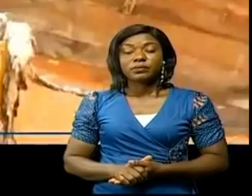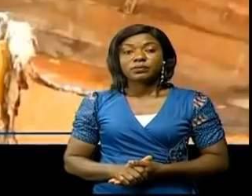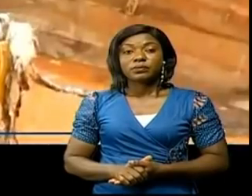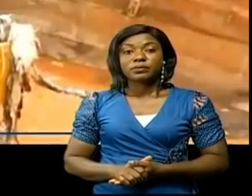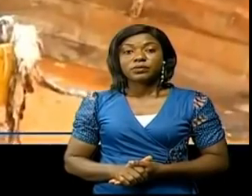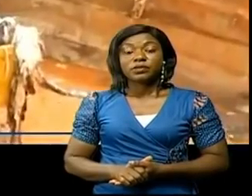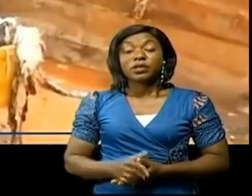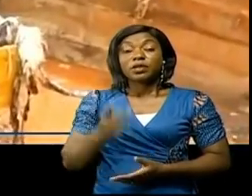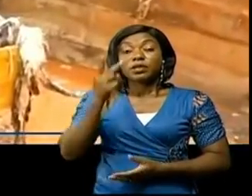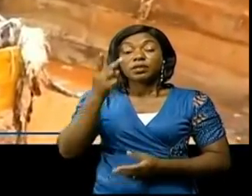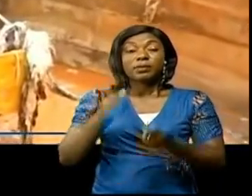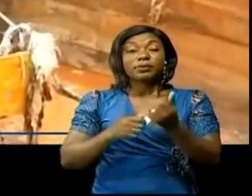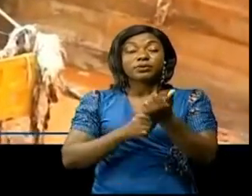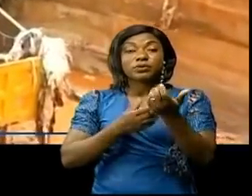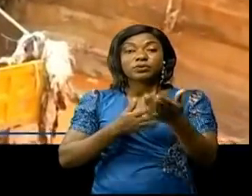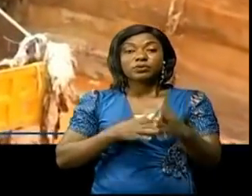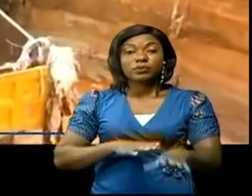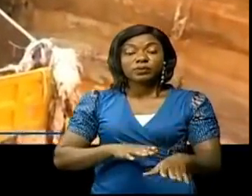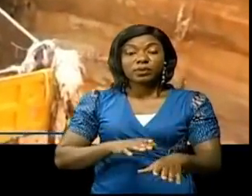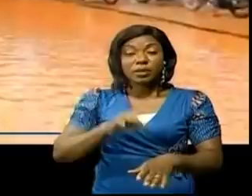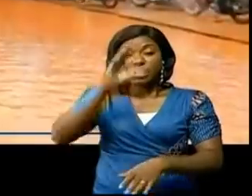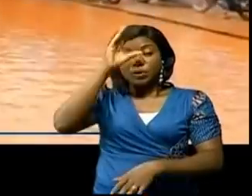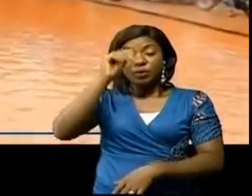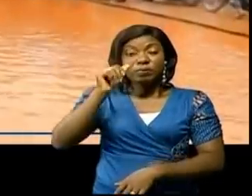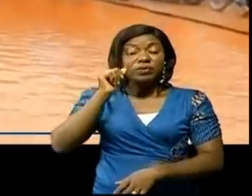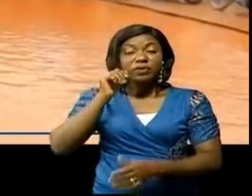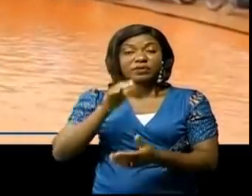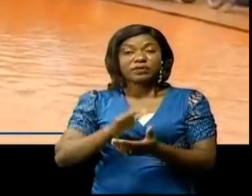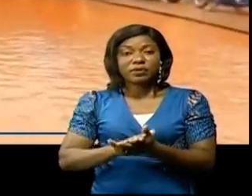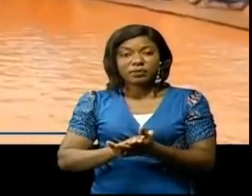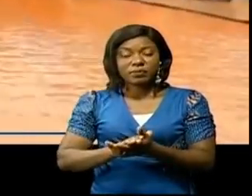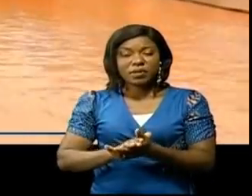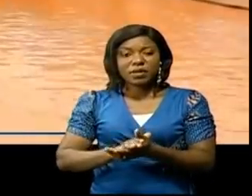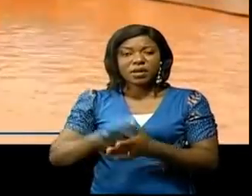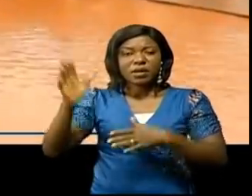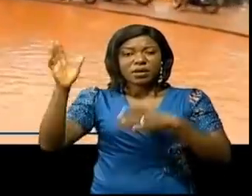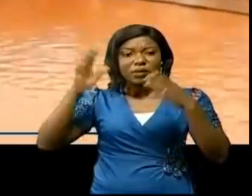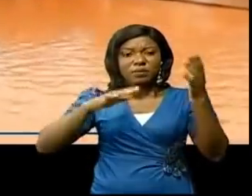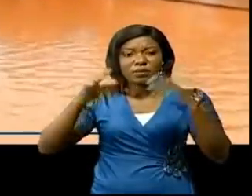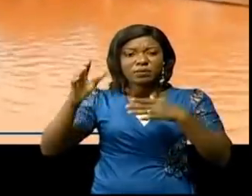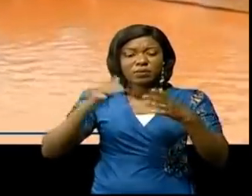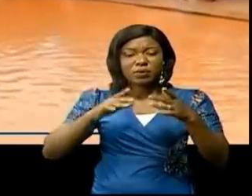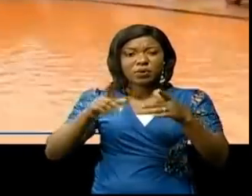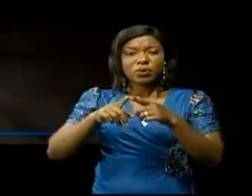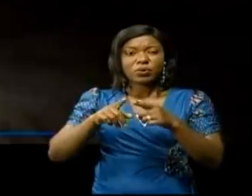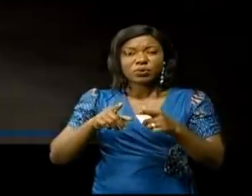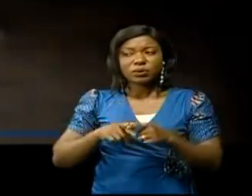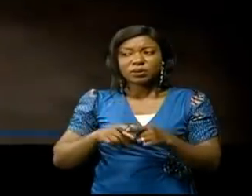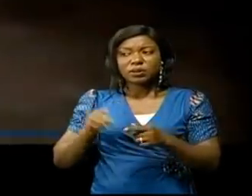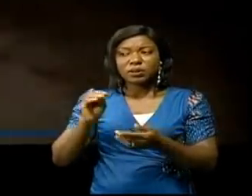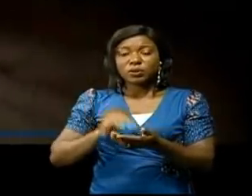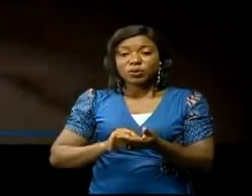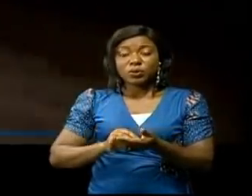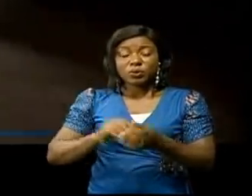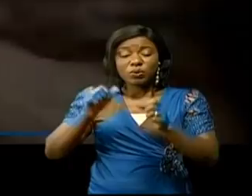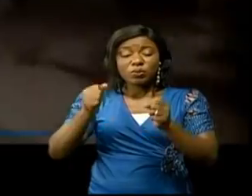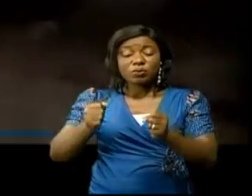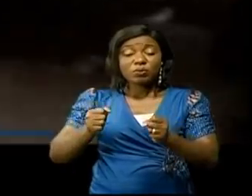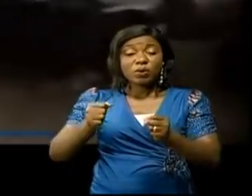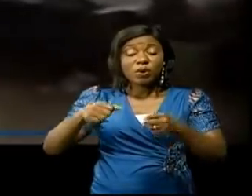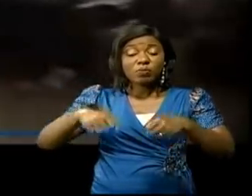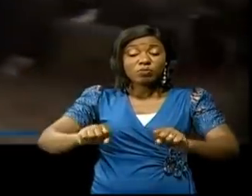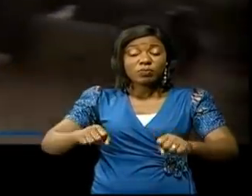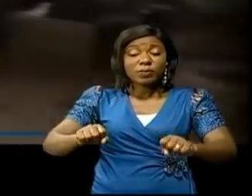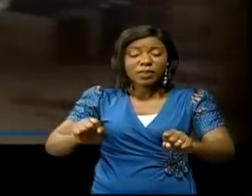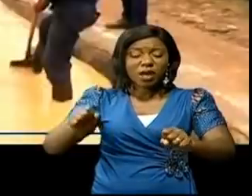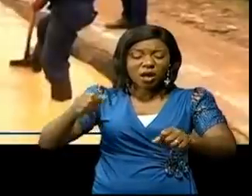Deux personnes meurent, une femme et un homme est emporté par les torrents, deux camions-conteneurs, un tricycle et plusieurs motos charriées jusque dans